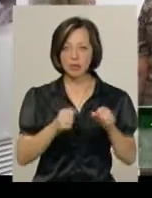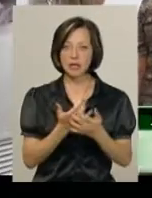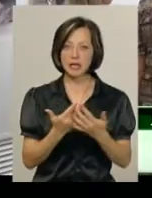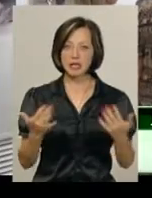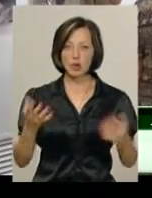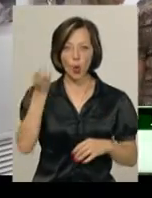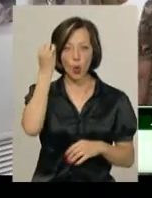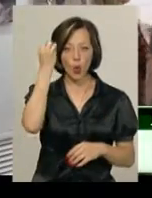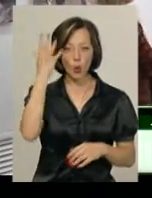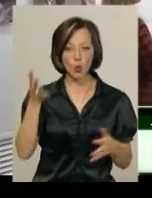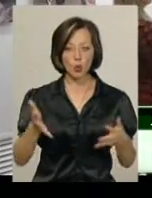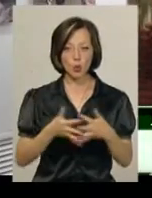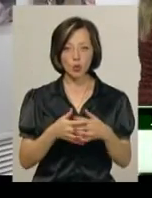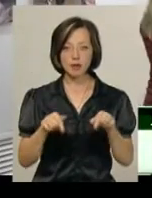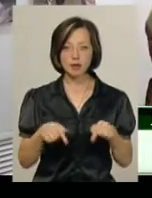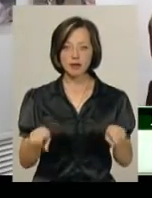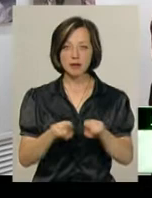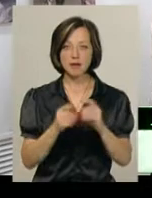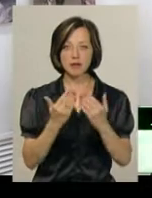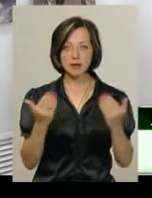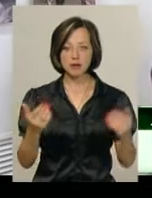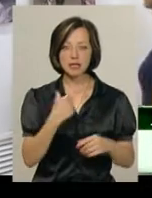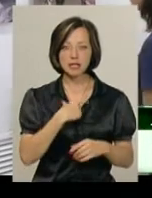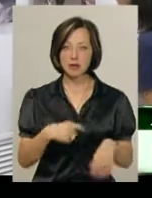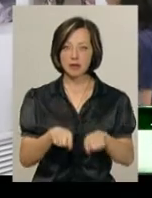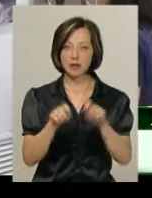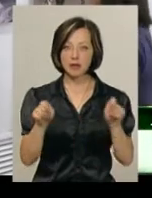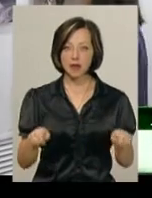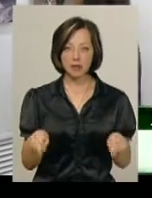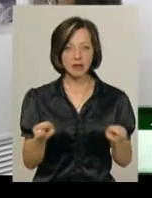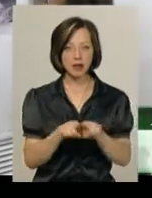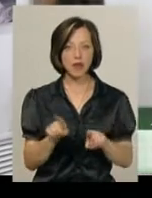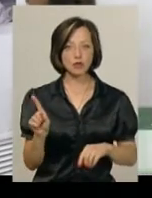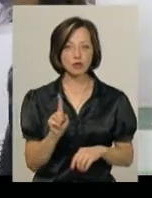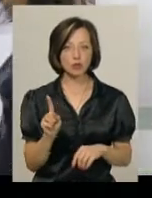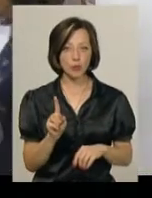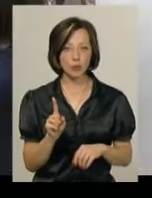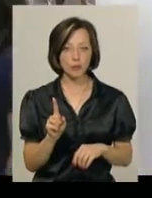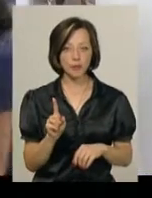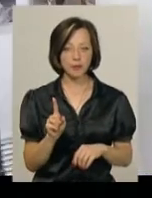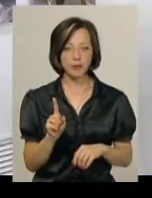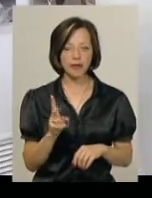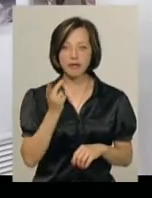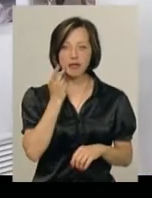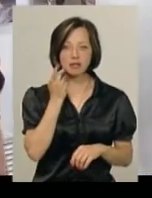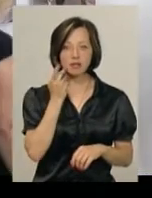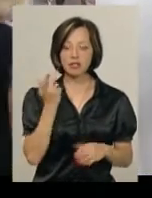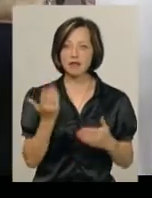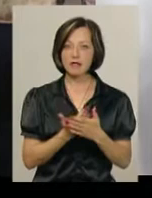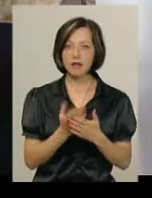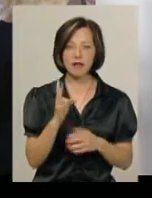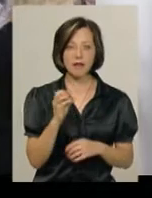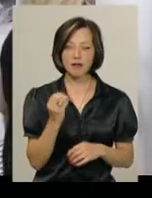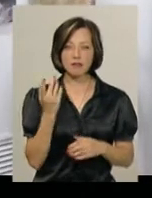різних навіть культур. І саме на такій виставці ми щось для себе відкриваємо таке, що не завжди фільм, не